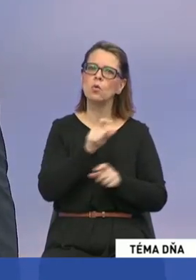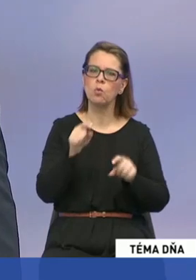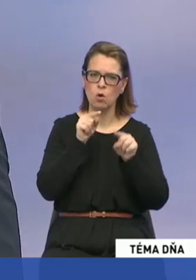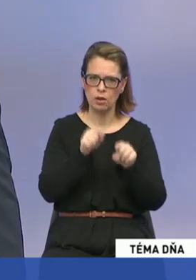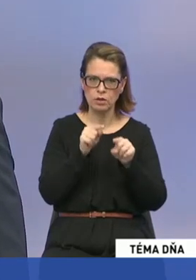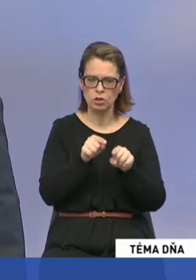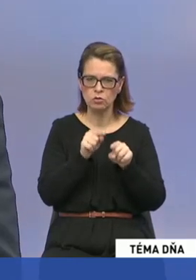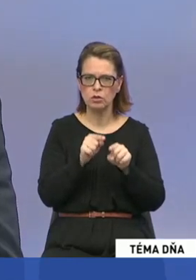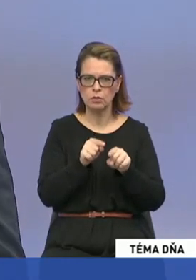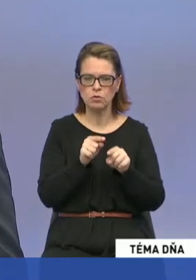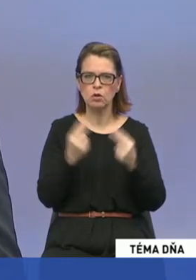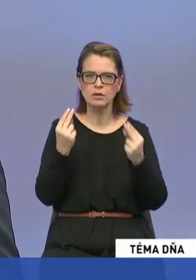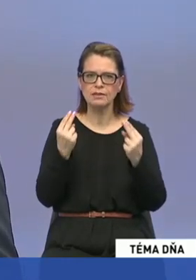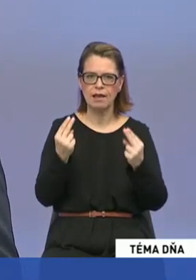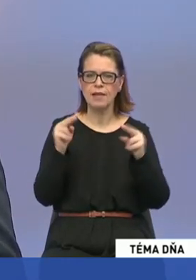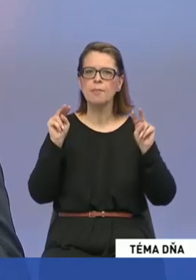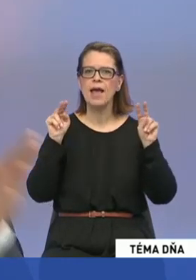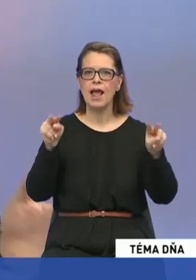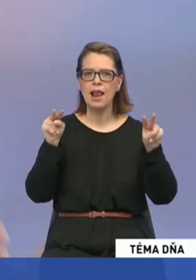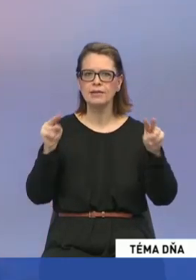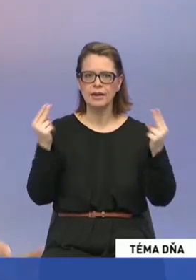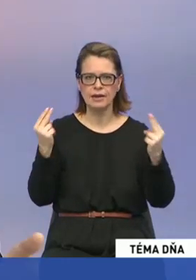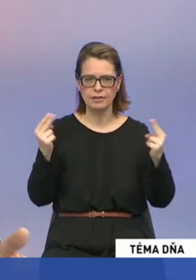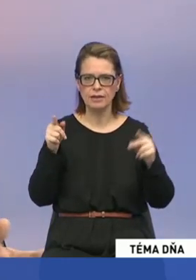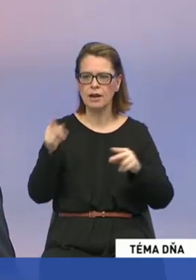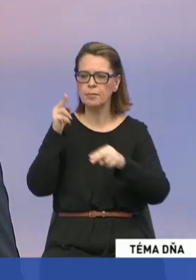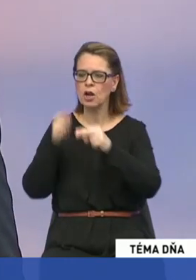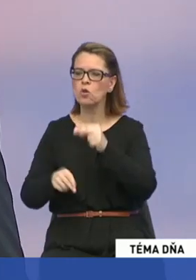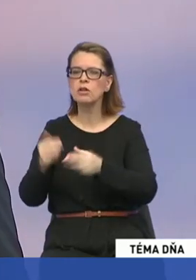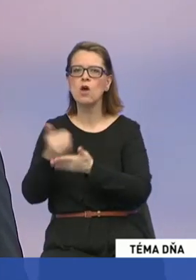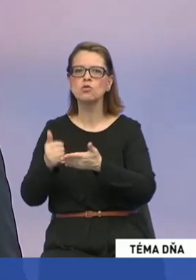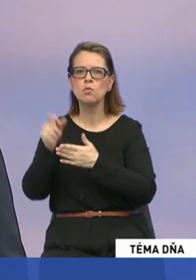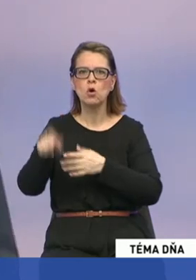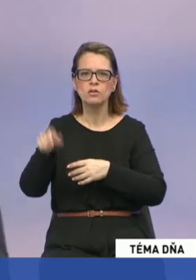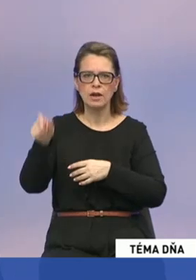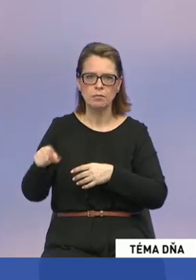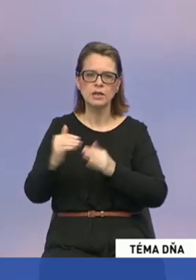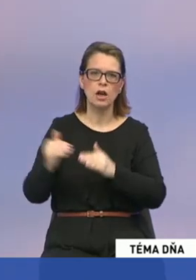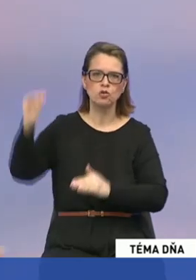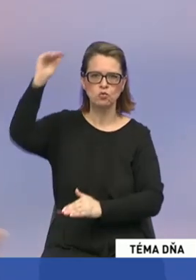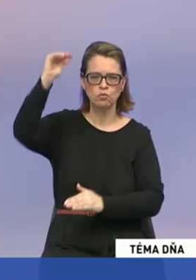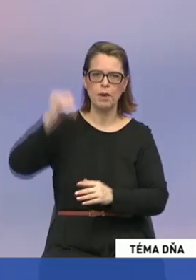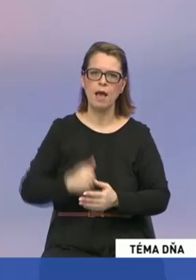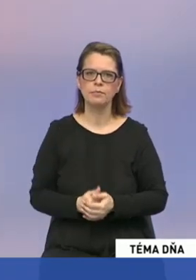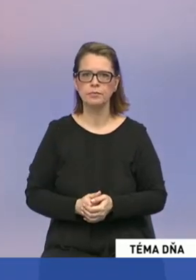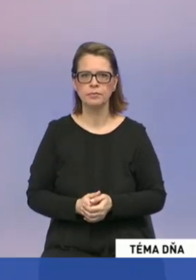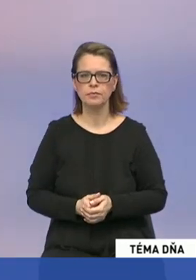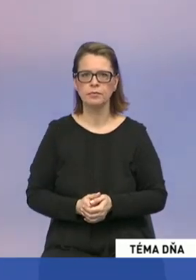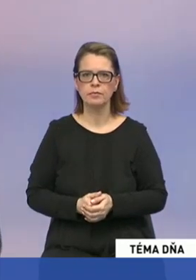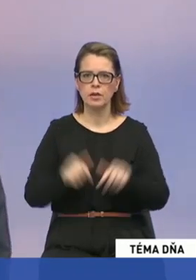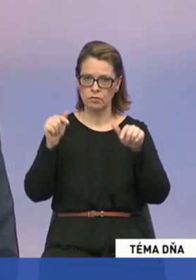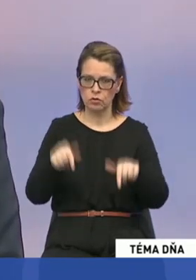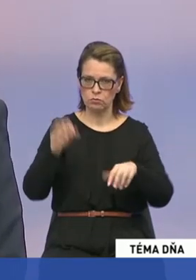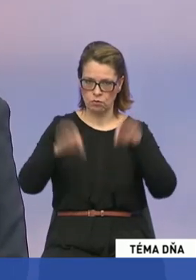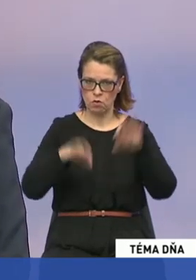výkupným cenám tá cena elektriny pre toho koncového spotrebiteľa veľmi výrazne stúpla. V tomto veľmi obnoví